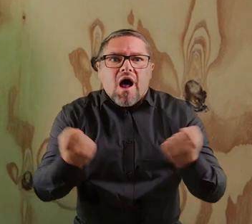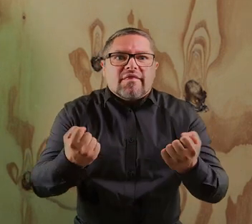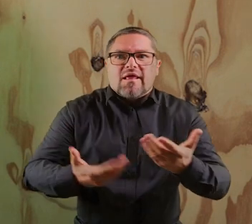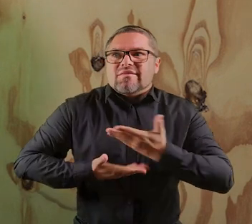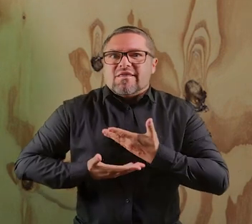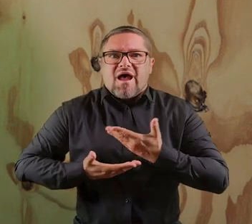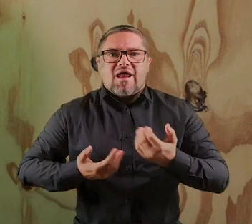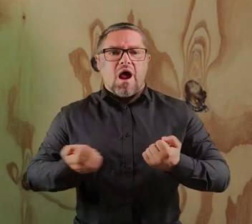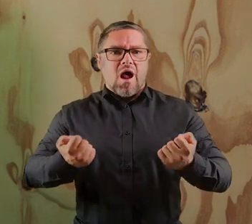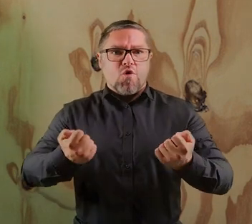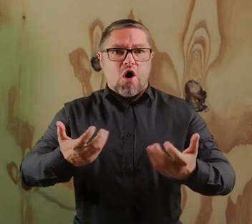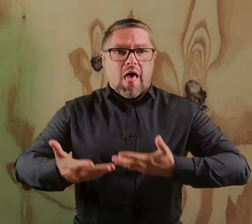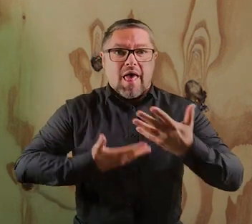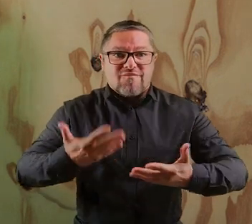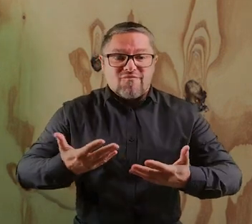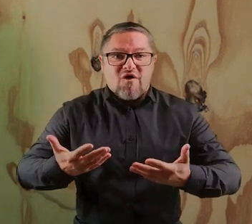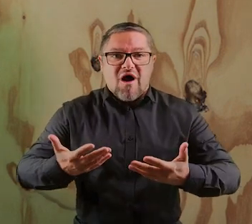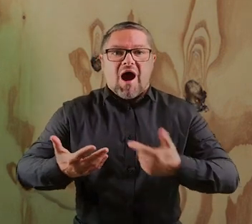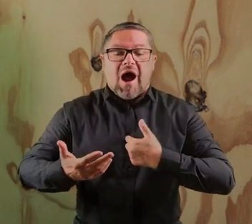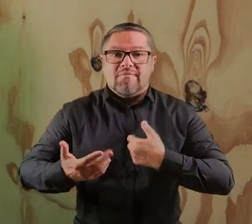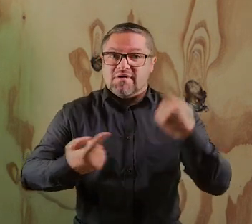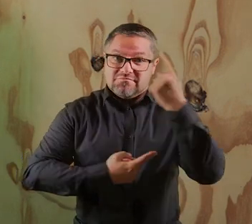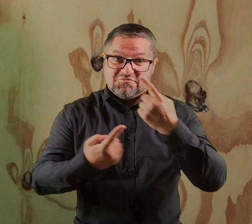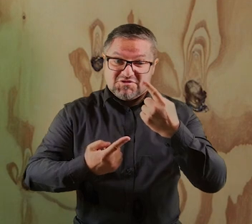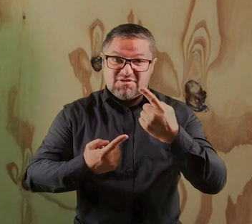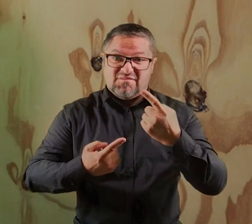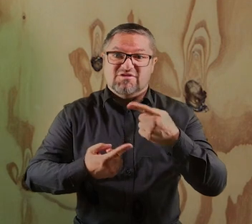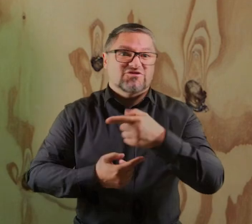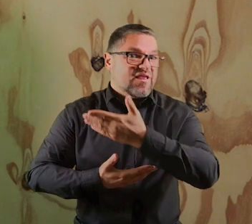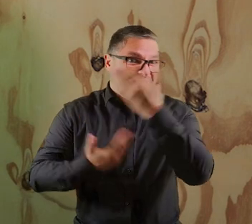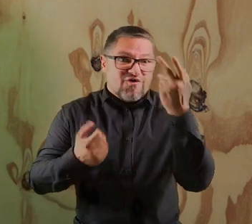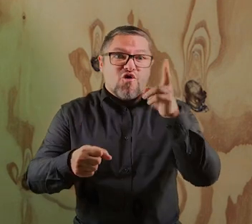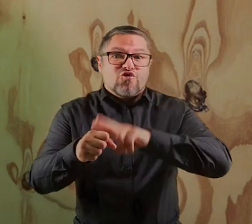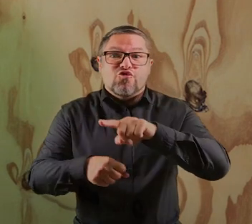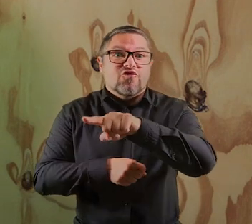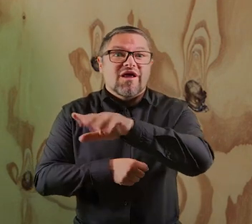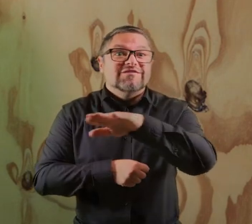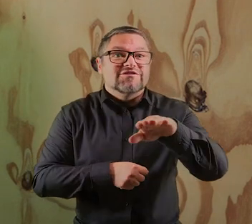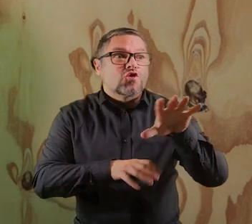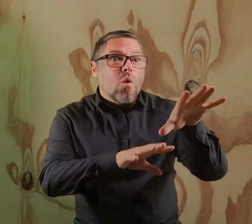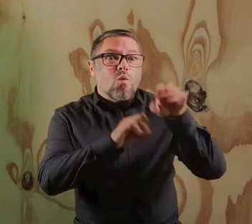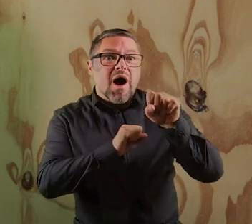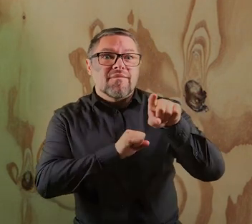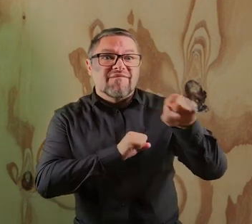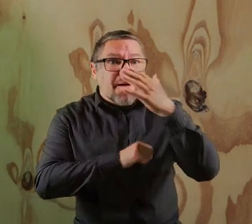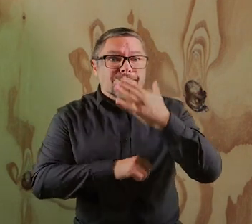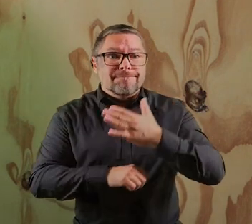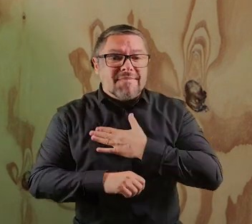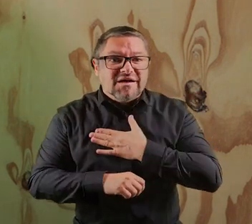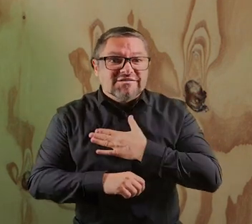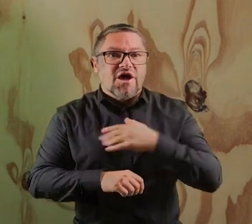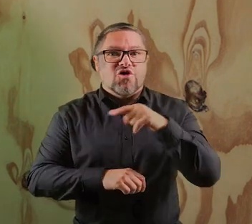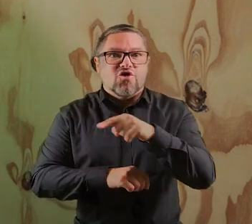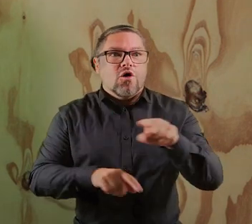co Wam ładuje baterie. A my wychodzimy z takiego założenia, że nigdy nie wiadomo, które dziecko podchwyci tą Waszą pasję i nagle